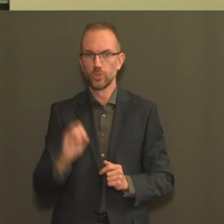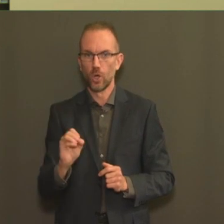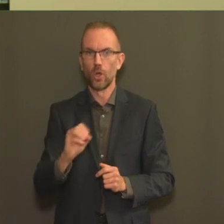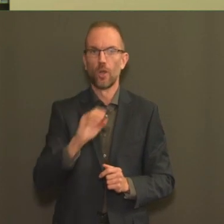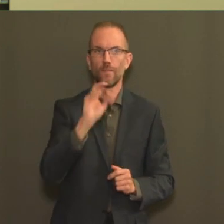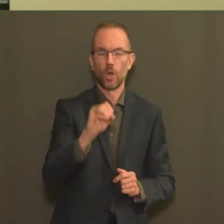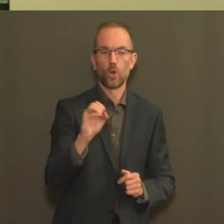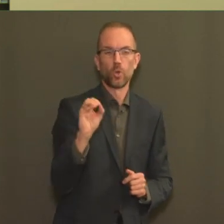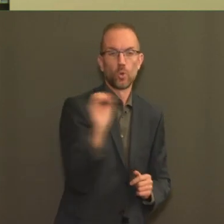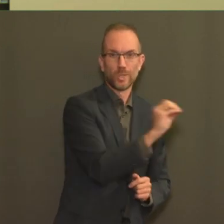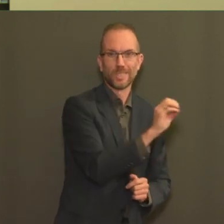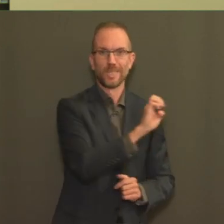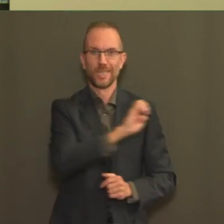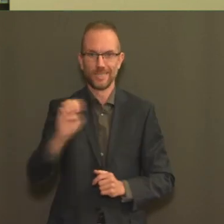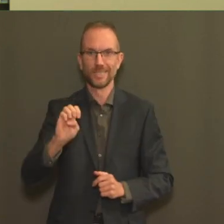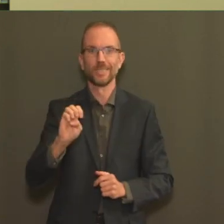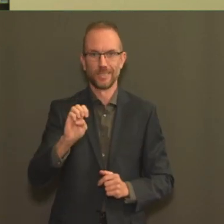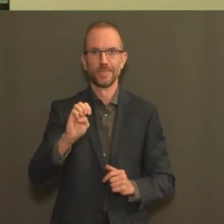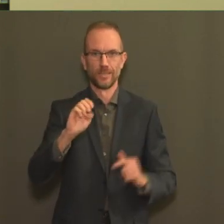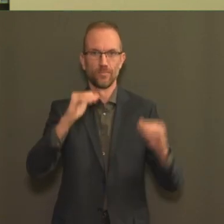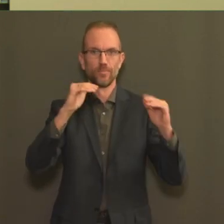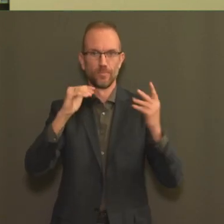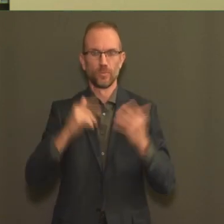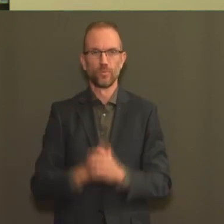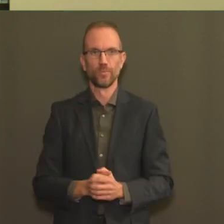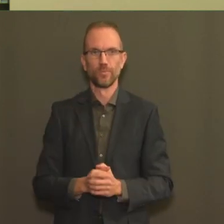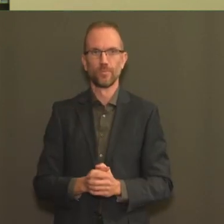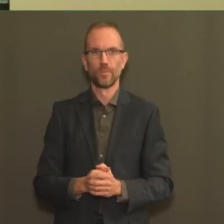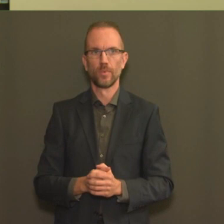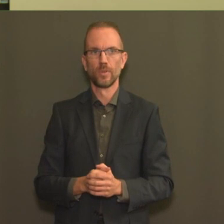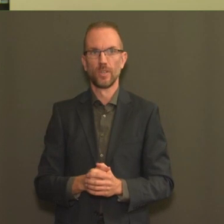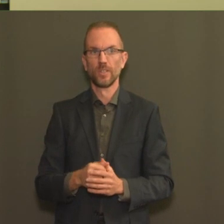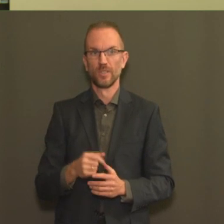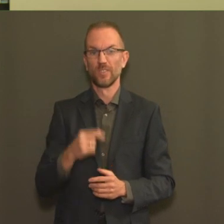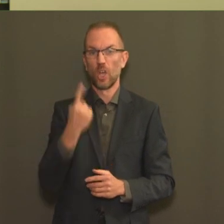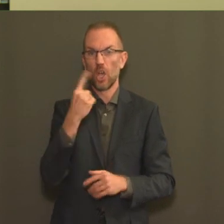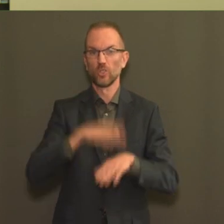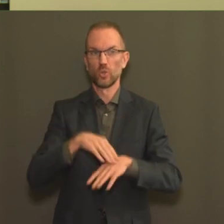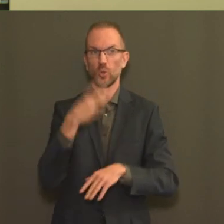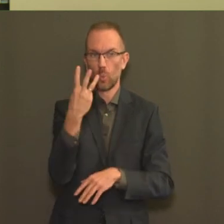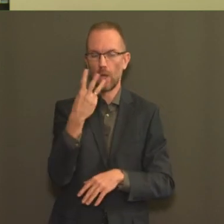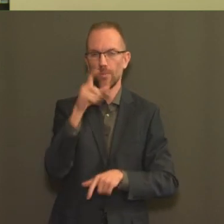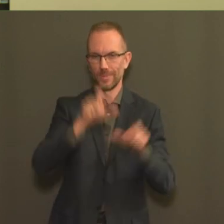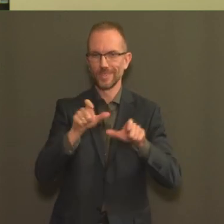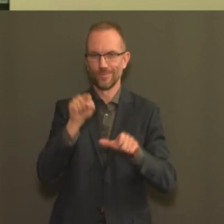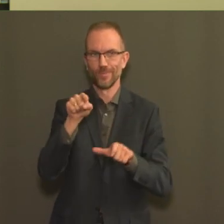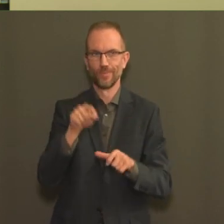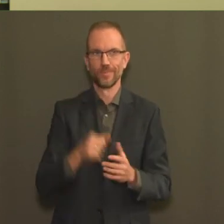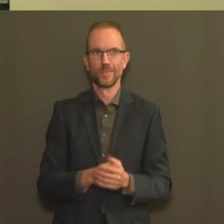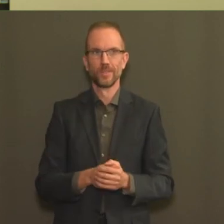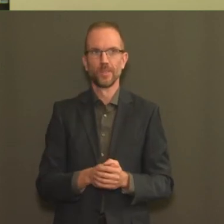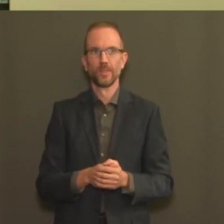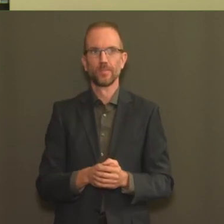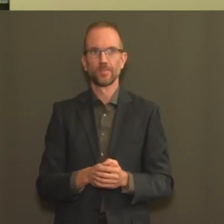Ceci nous amène à avoir toujours entre 1900 et 2000 patients hospitalisés, en l'occurrence 1958